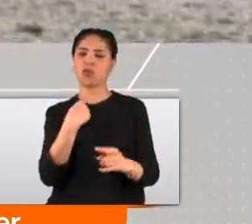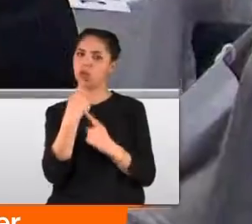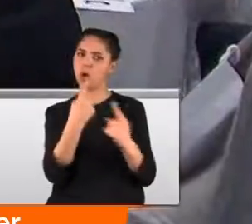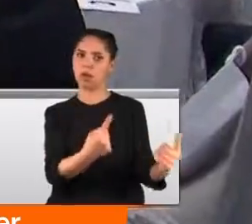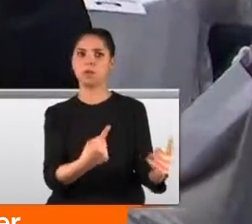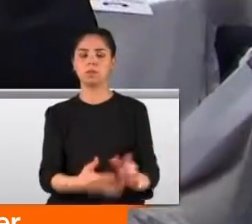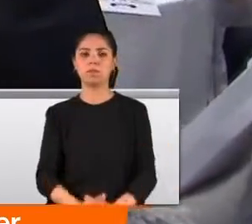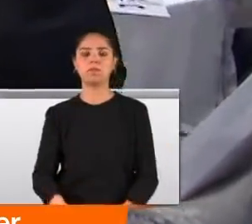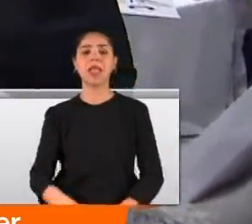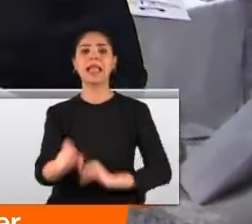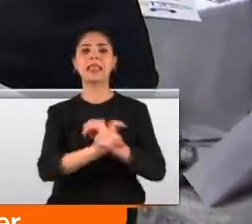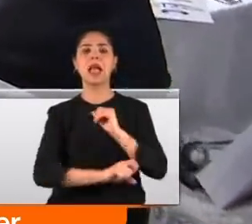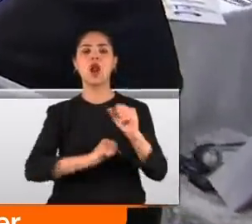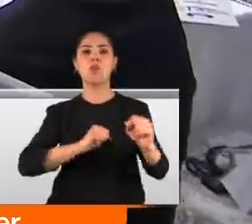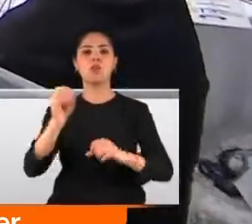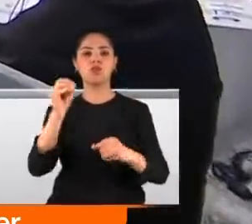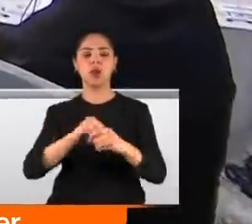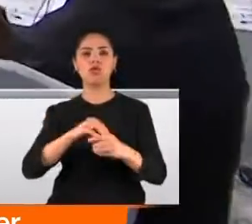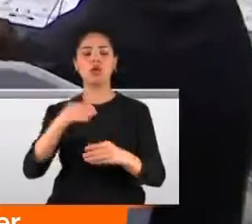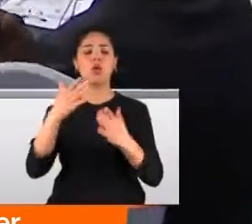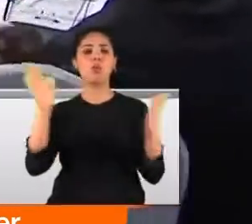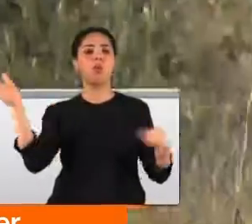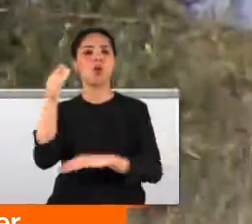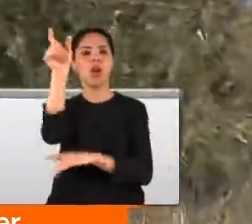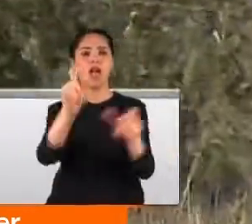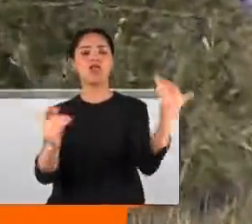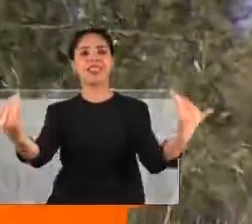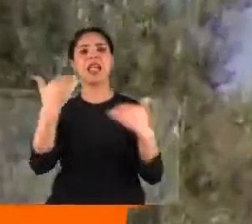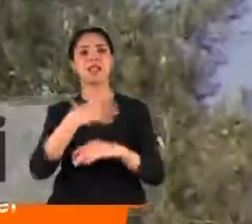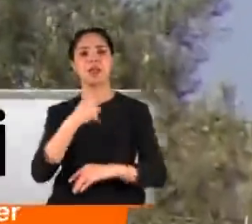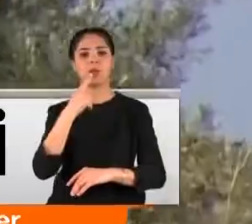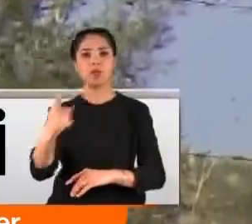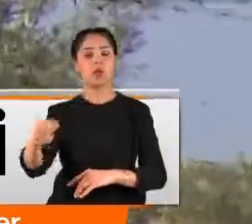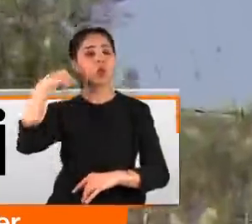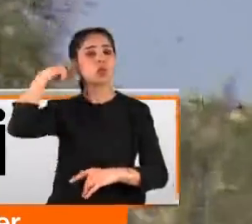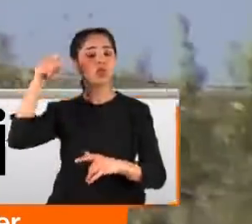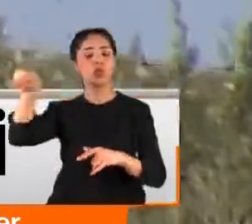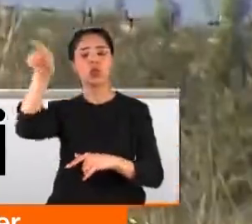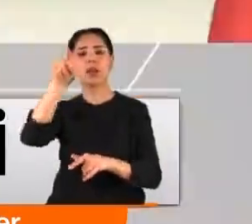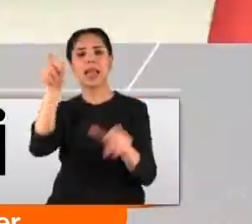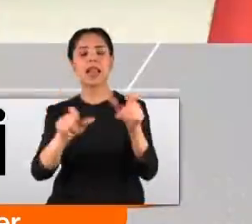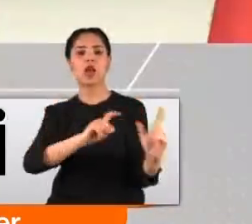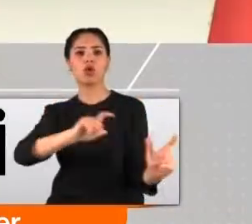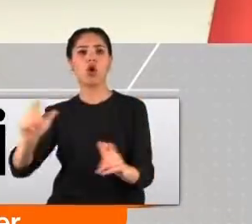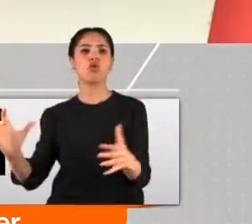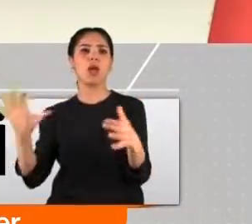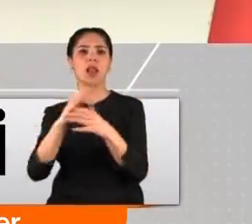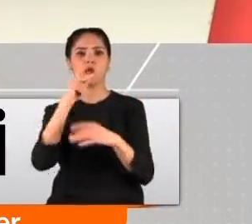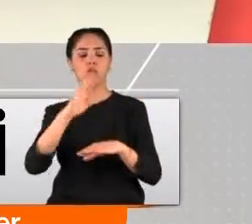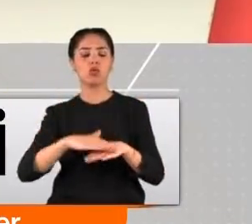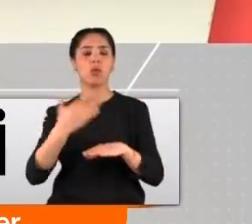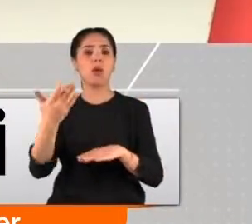getirdi. Terörle mücadele için büyük elçilerden destek isteyen Erdoğan sözü Suriyeli sığınmacılara getirdi. Suriyeli